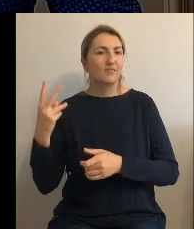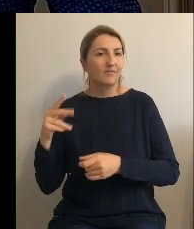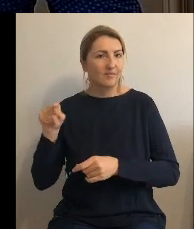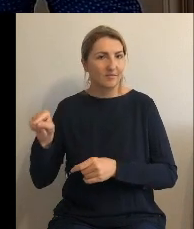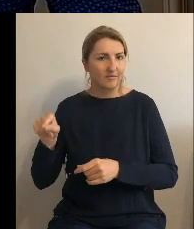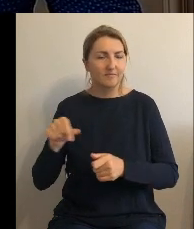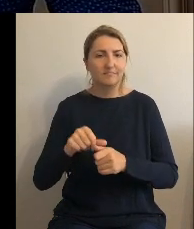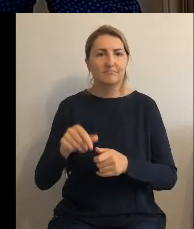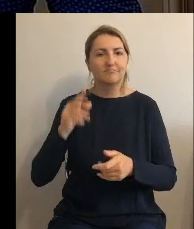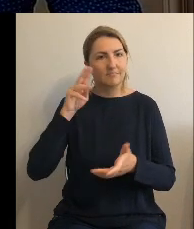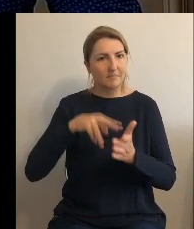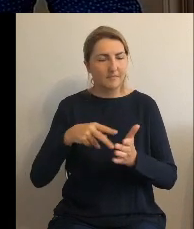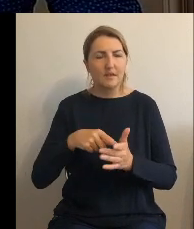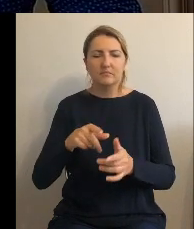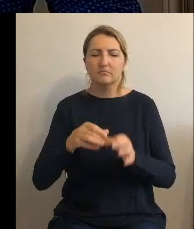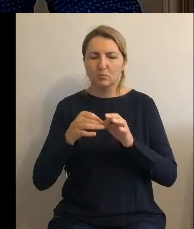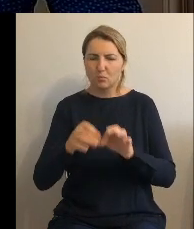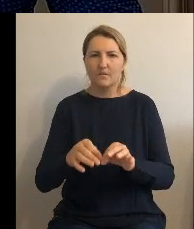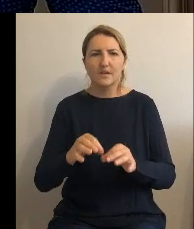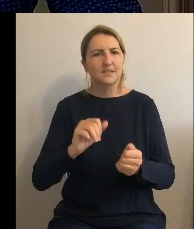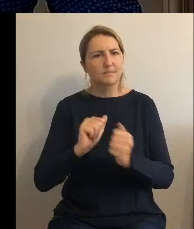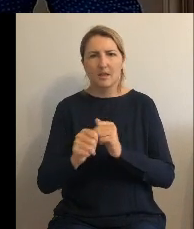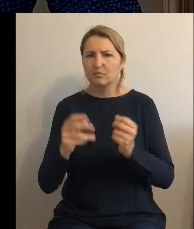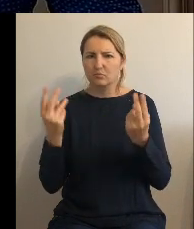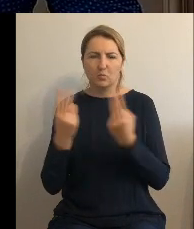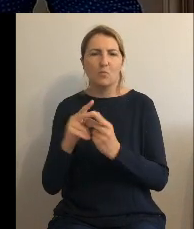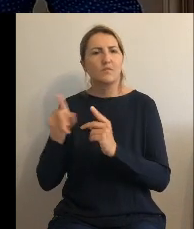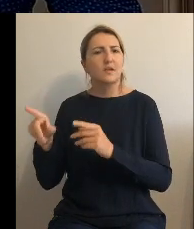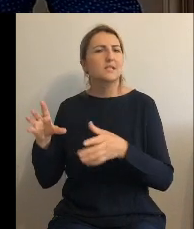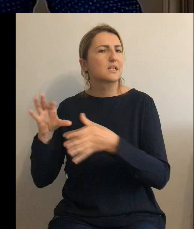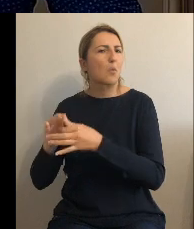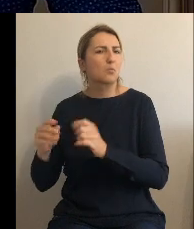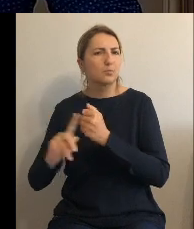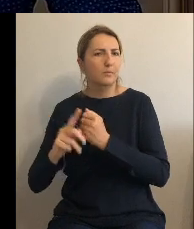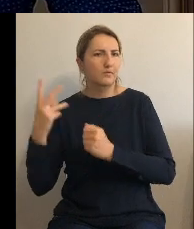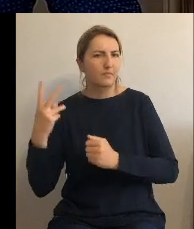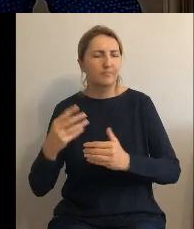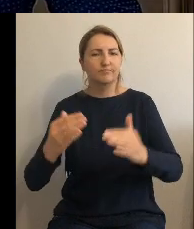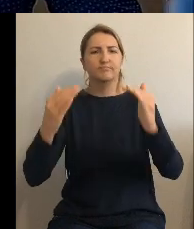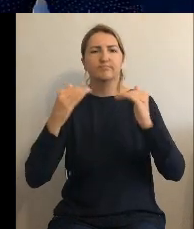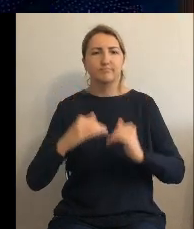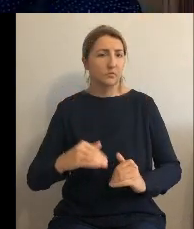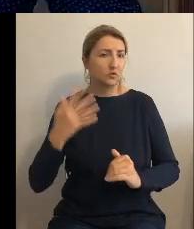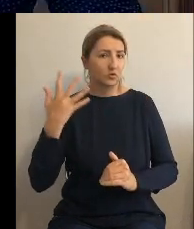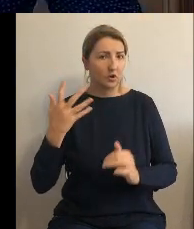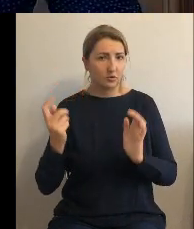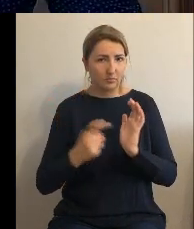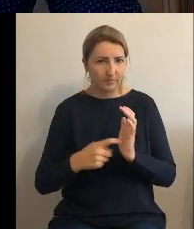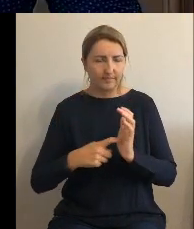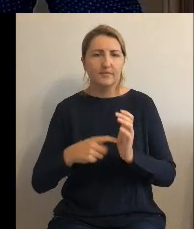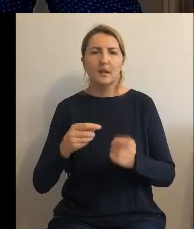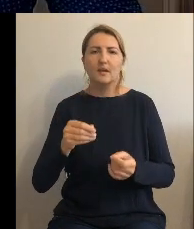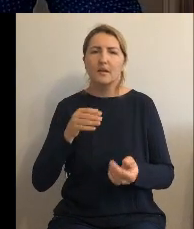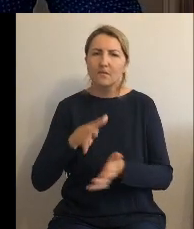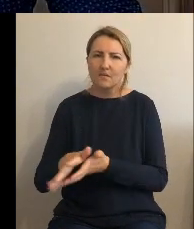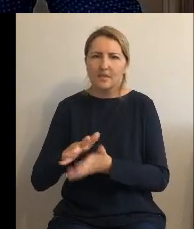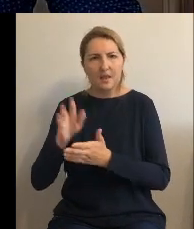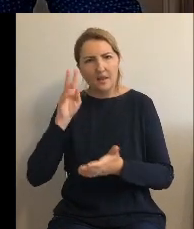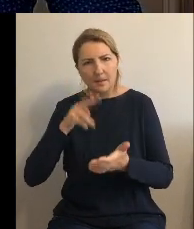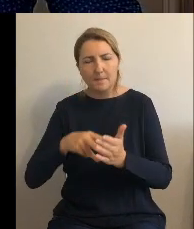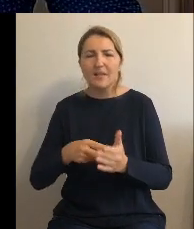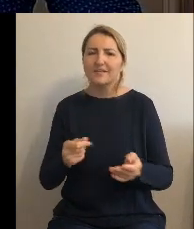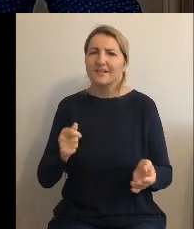wprowadza się zmiany, jak w załączniku numer 2 do niniejszej uchwały. Punkt 5. W załączniku numer 4 plan wydatków inwestycyjnych budżetu gminy Gruta na